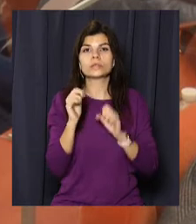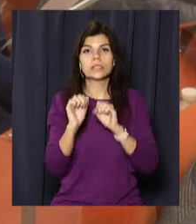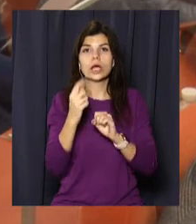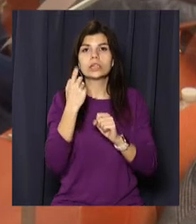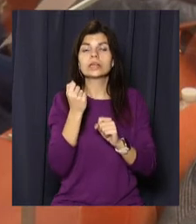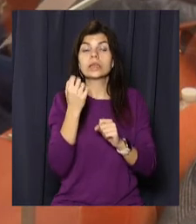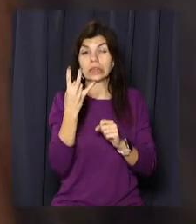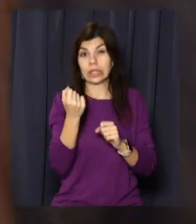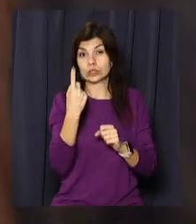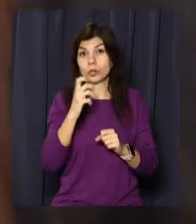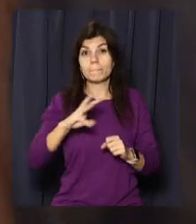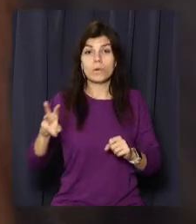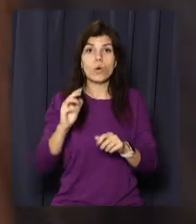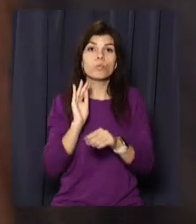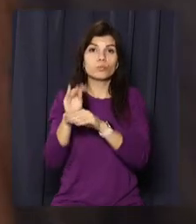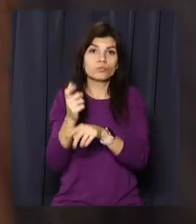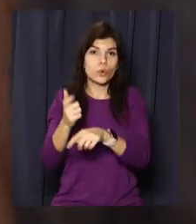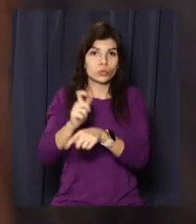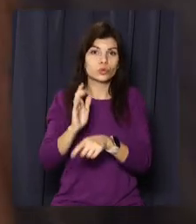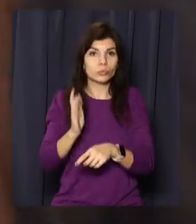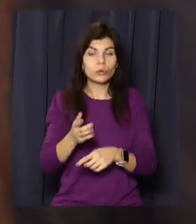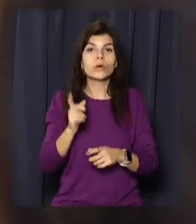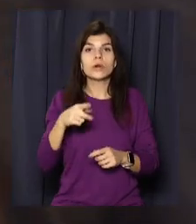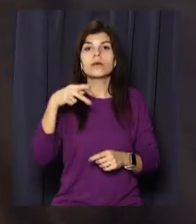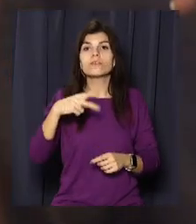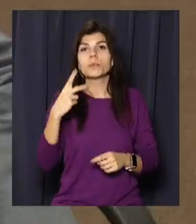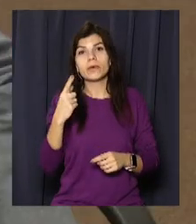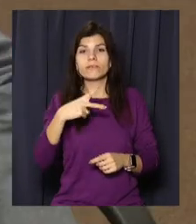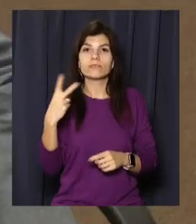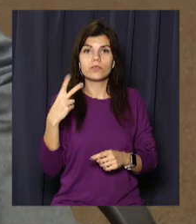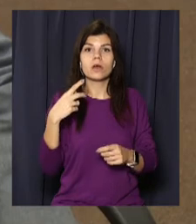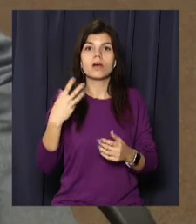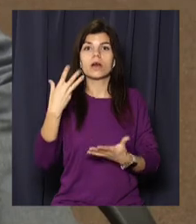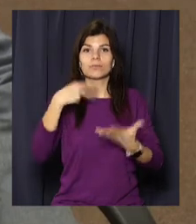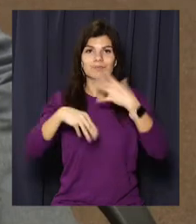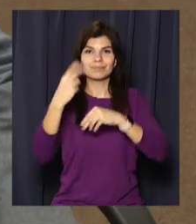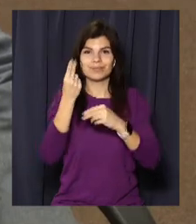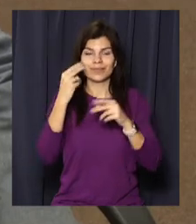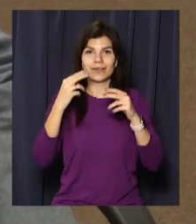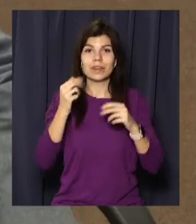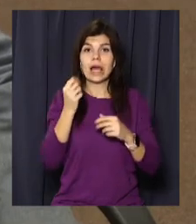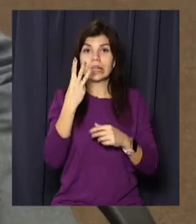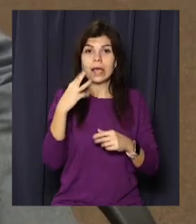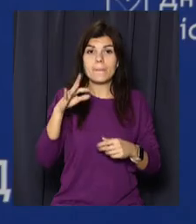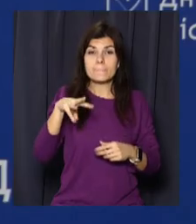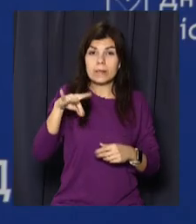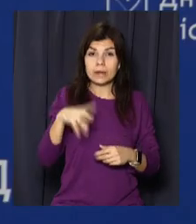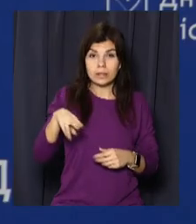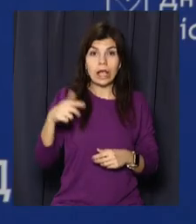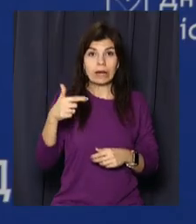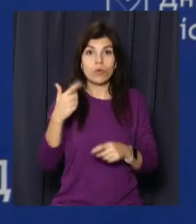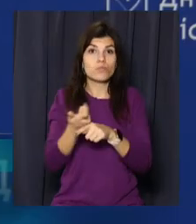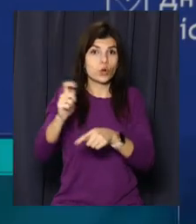Порівняно з 2021-2022 році прибутки Дніпра збільшуються на 3 мільярди гривень. На